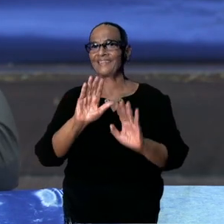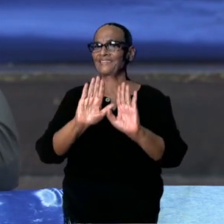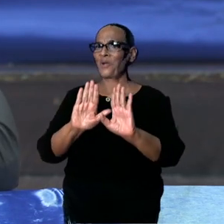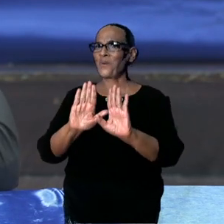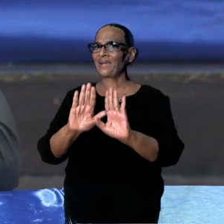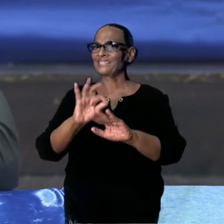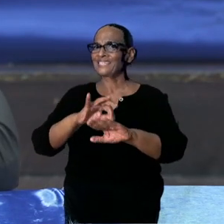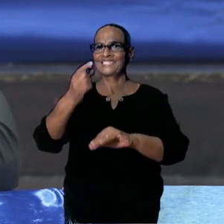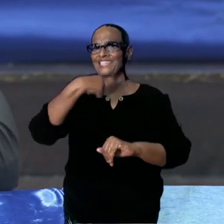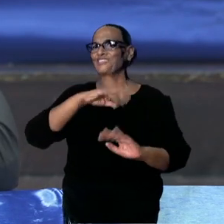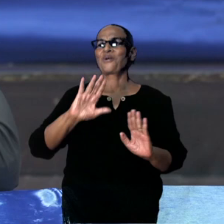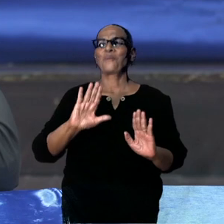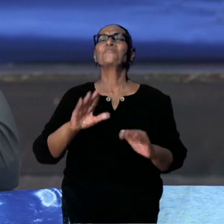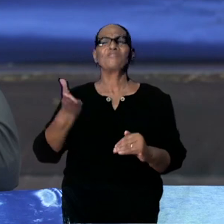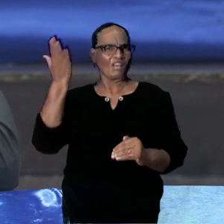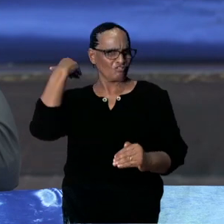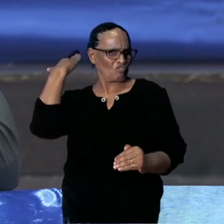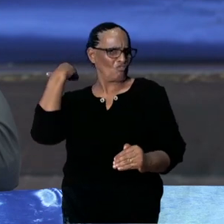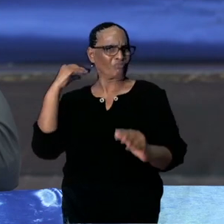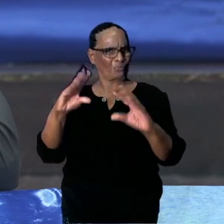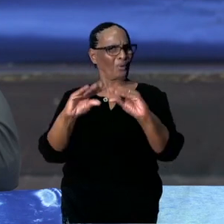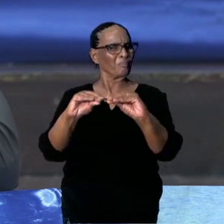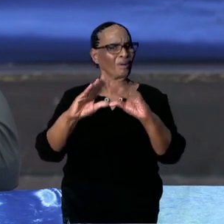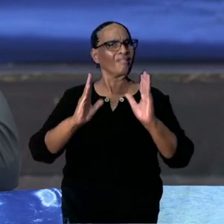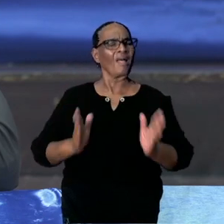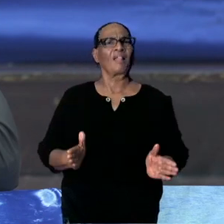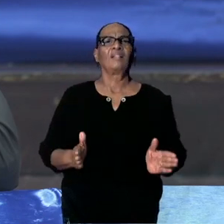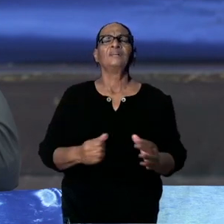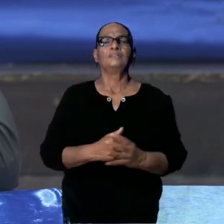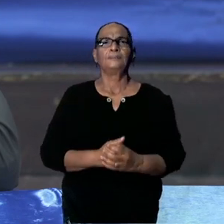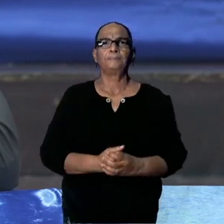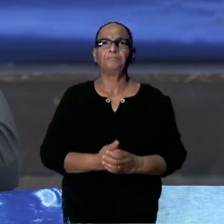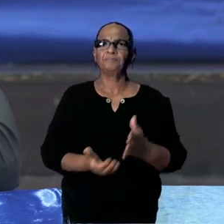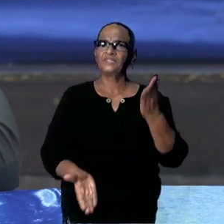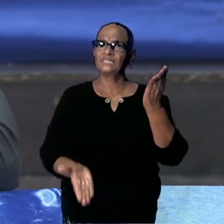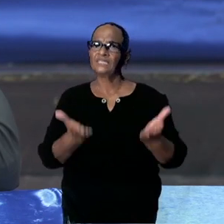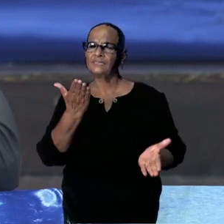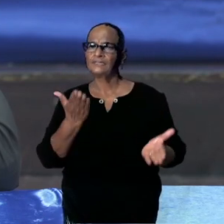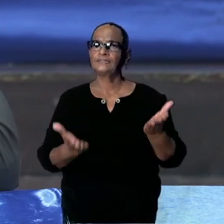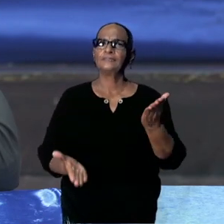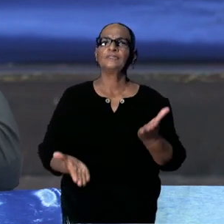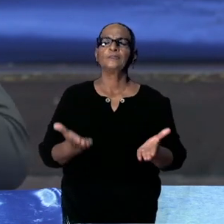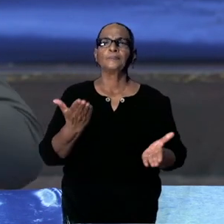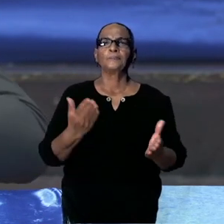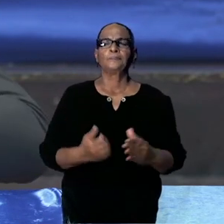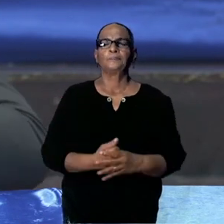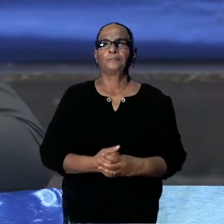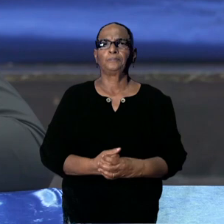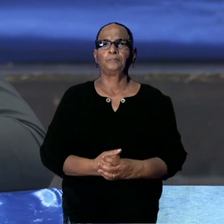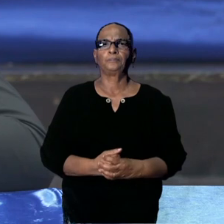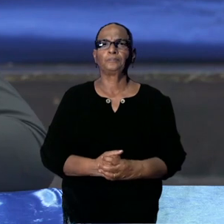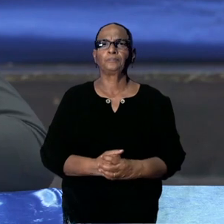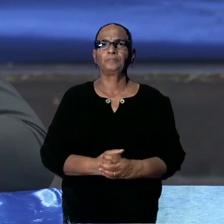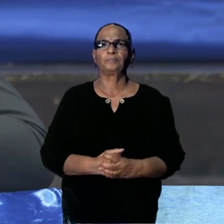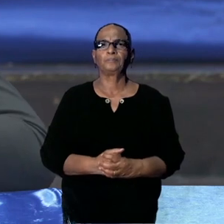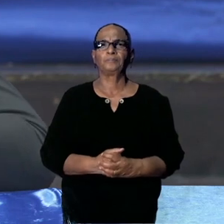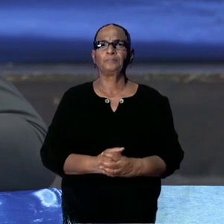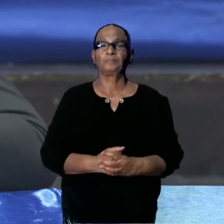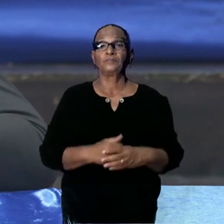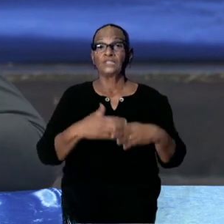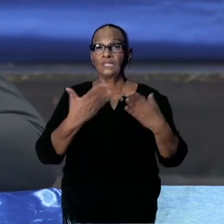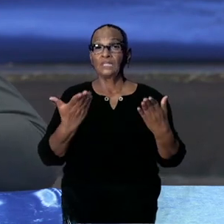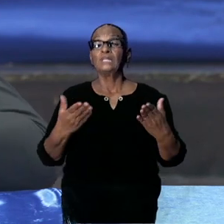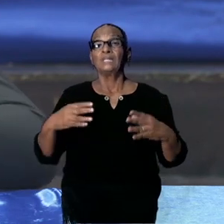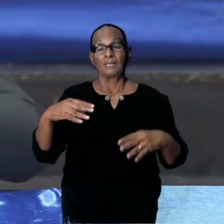is onderwerpen geweest aan een lange evaluatie. Naar mijn weten is de